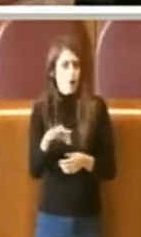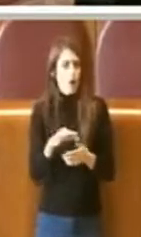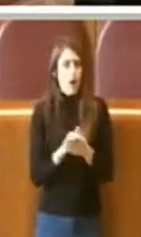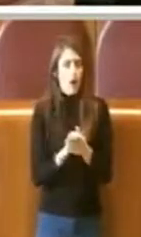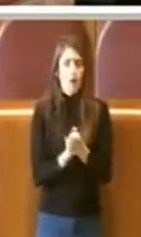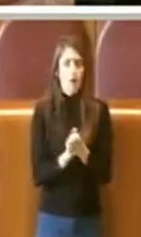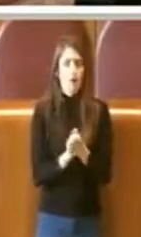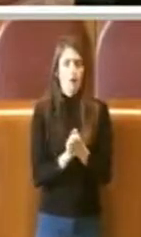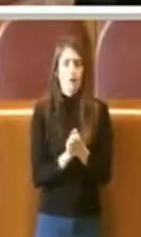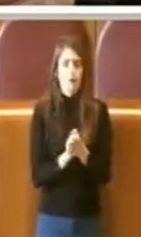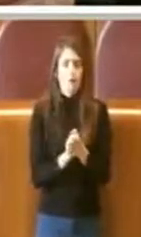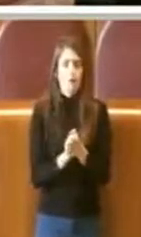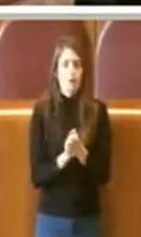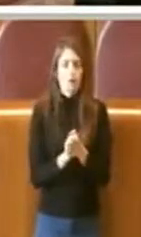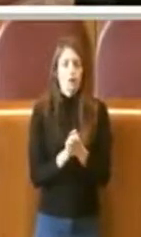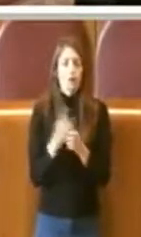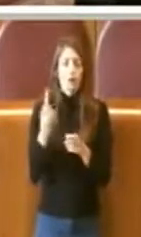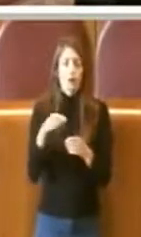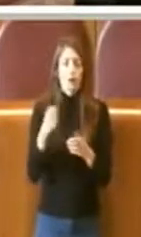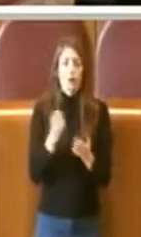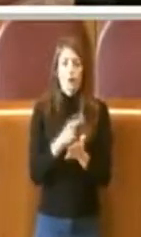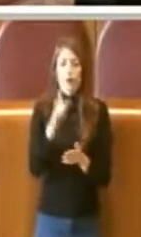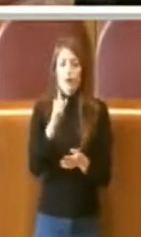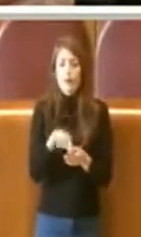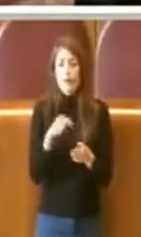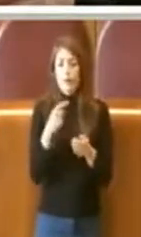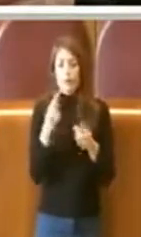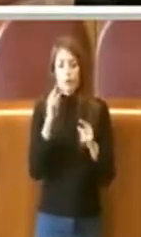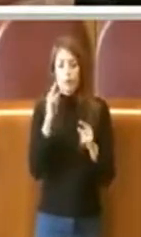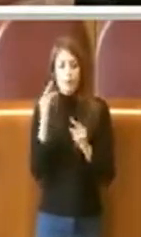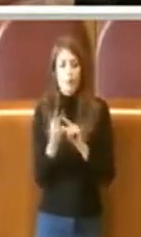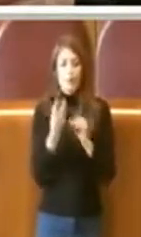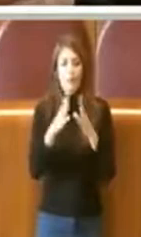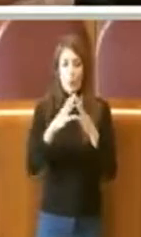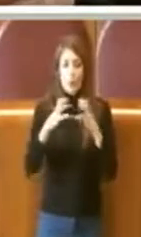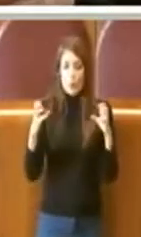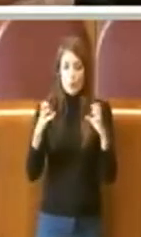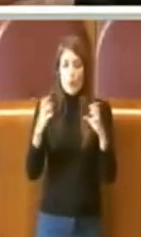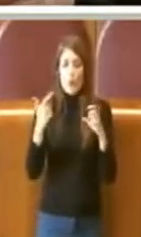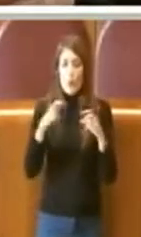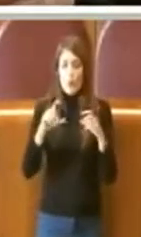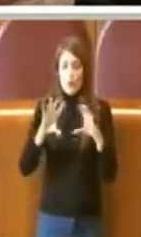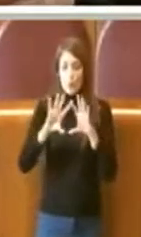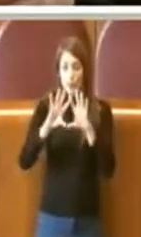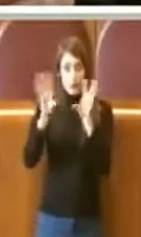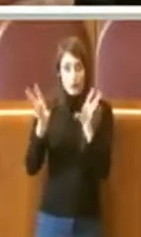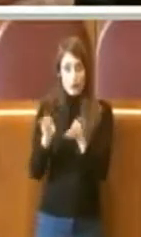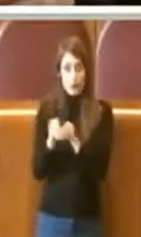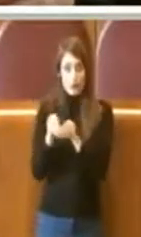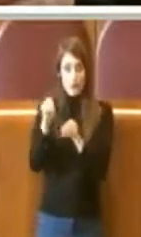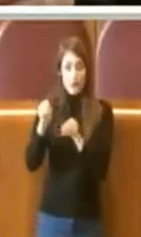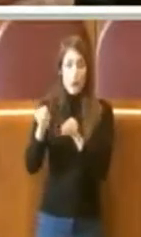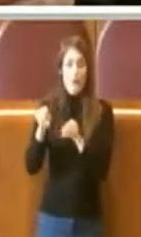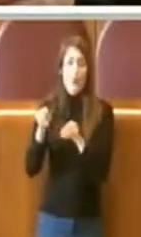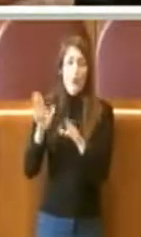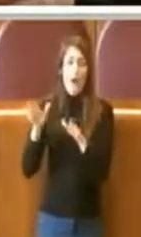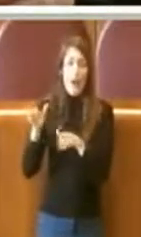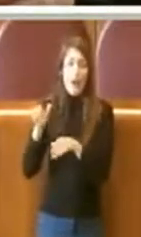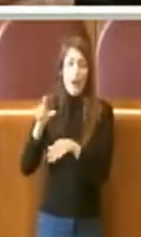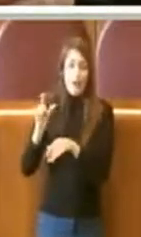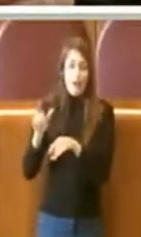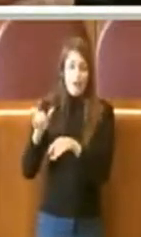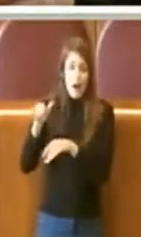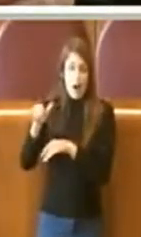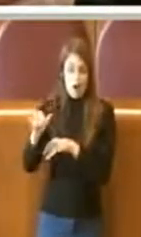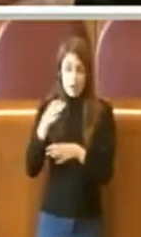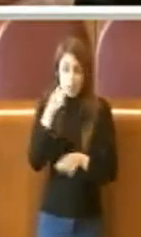È importante per aspetti industriali, perché tutto l'indotto dell'Alitalia significa